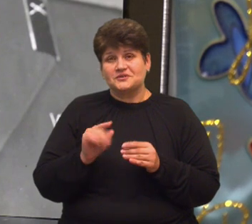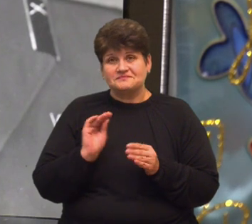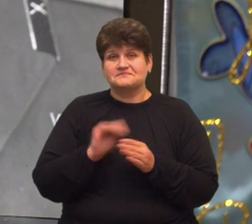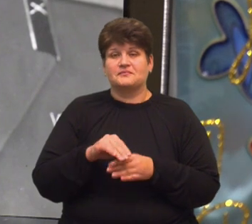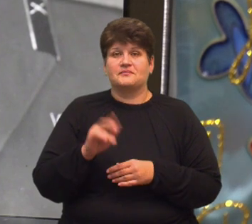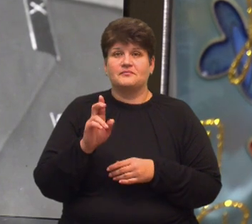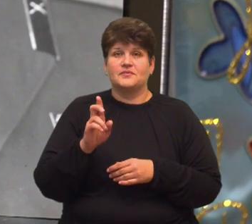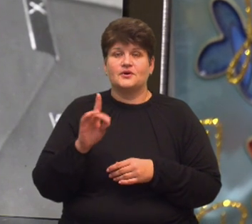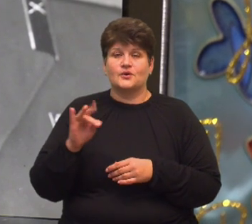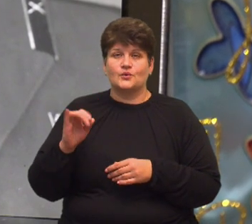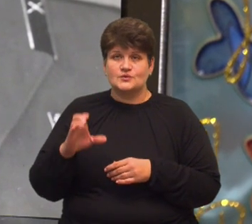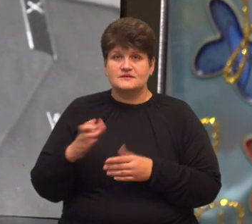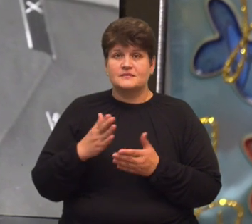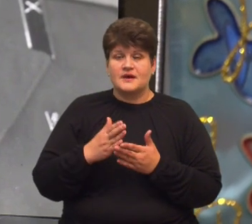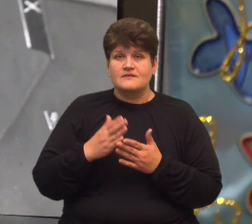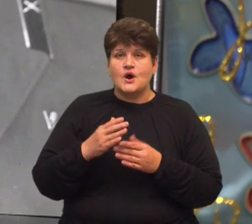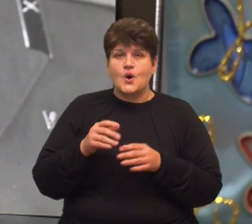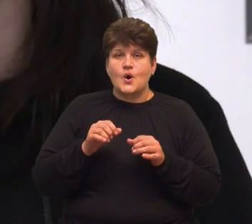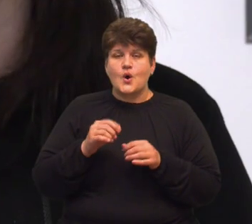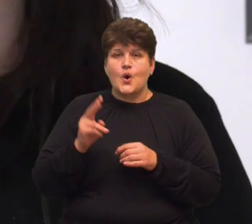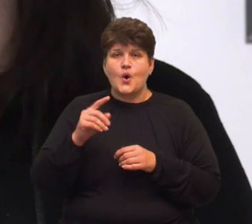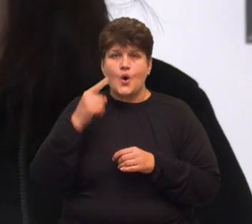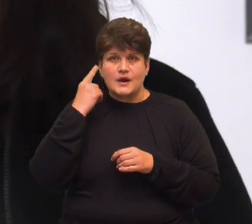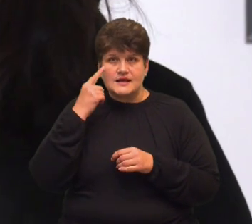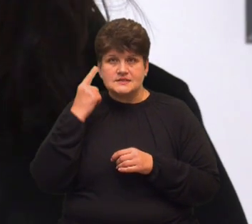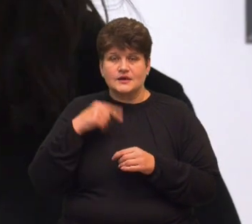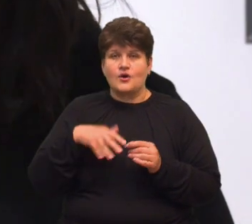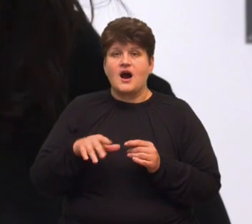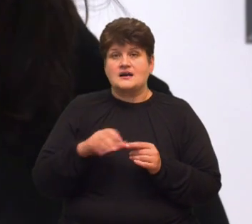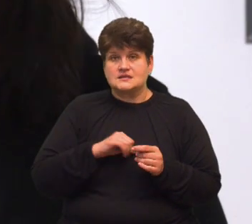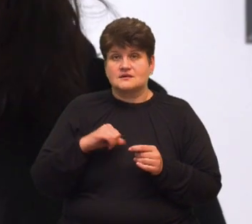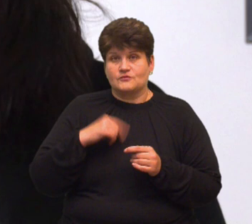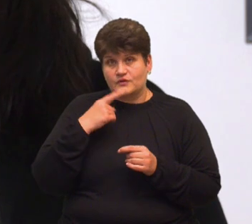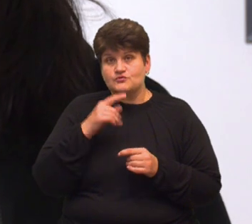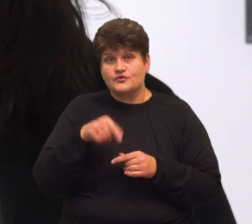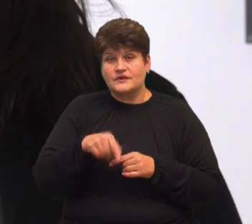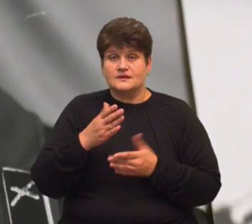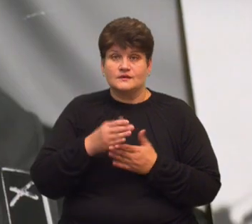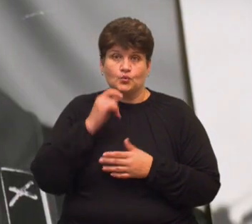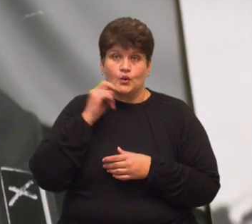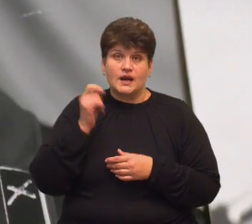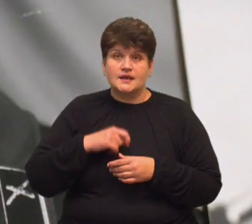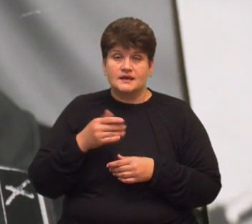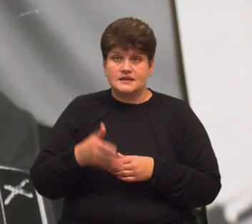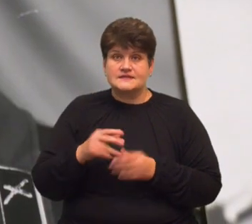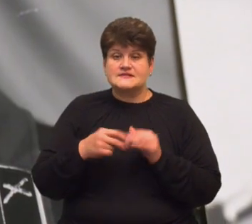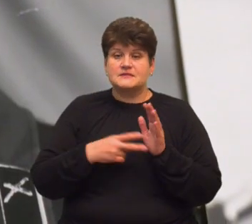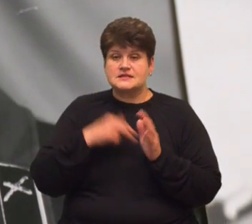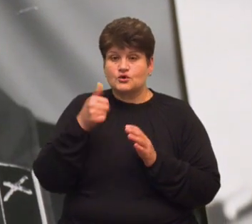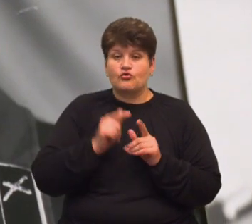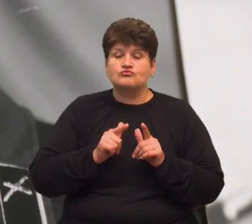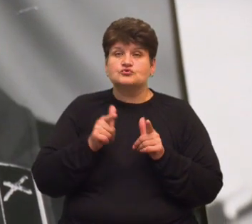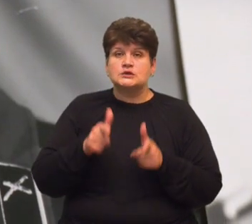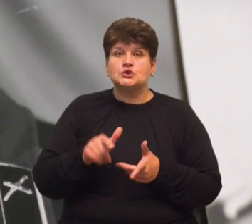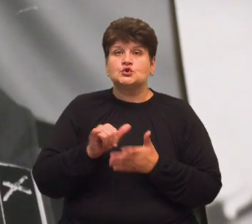Батько Сергія мав корейські корені, мама ж з Росії, а сам він вважав себе українцем, розповідає його дружина. У 17 років він вступив в